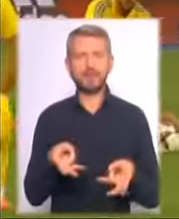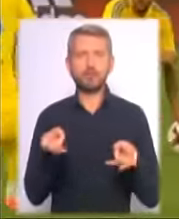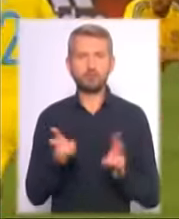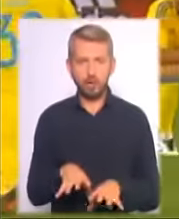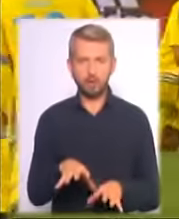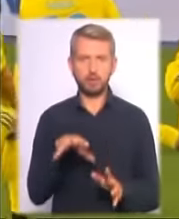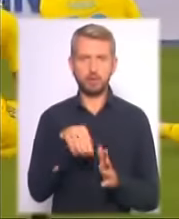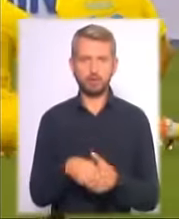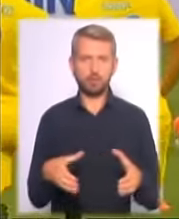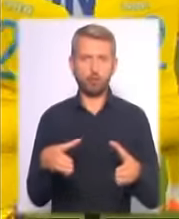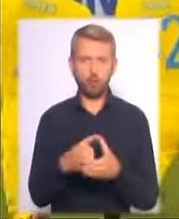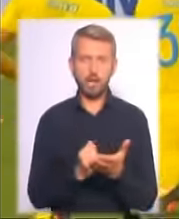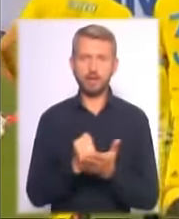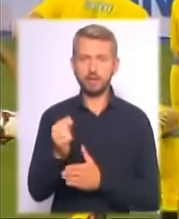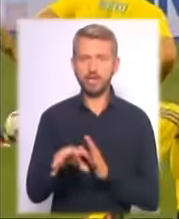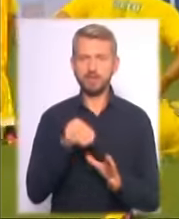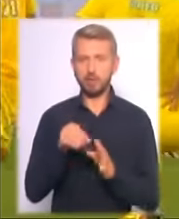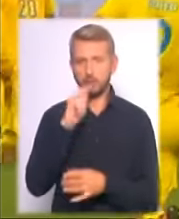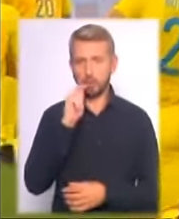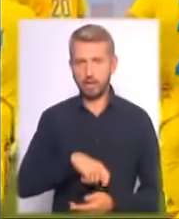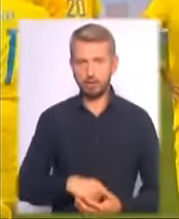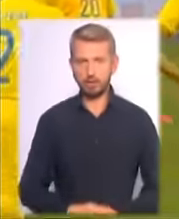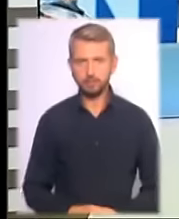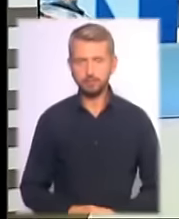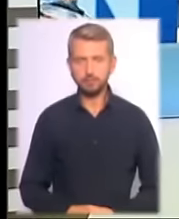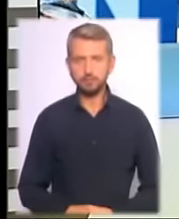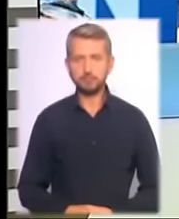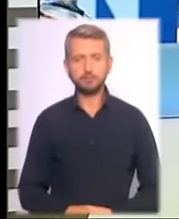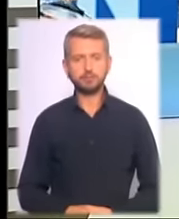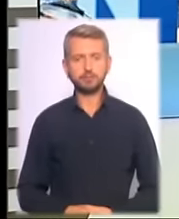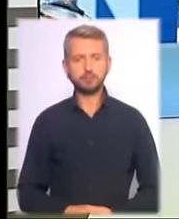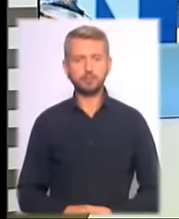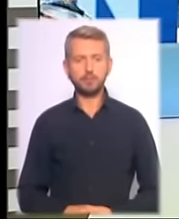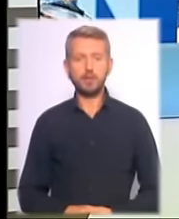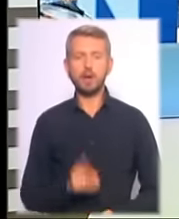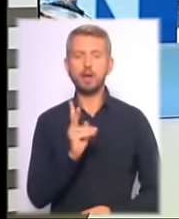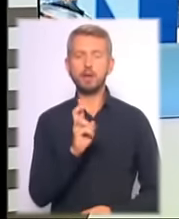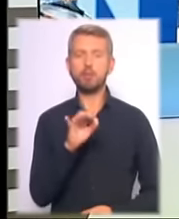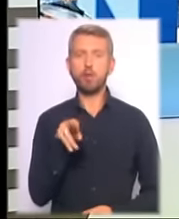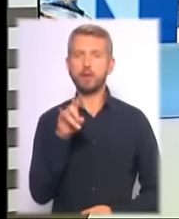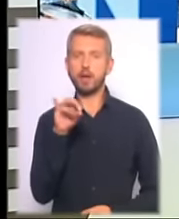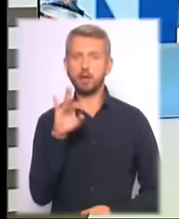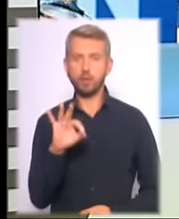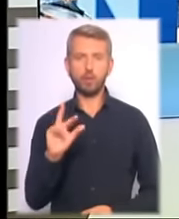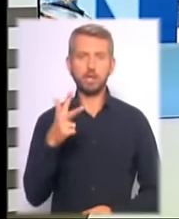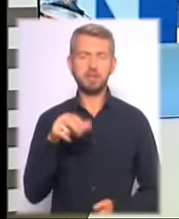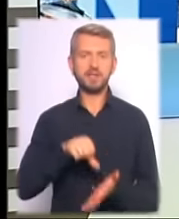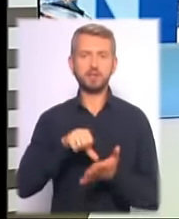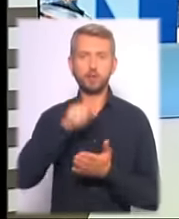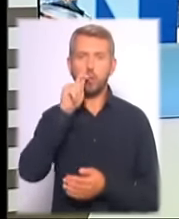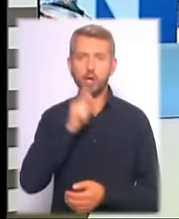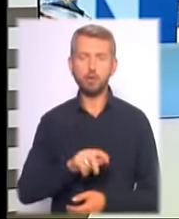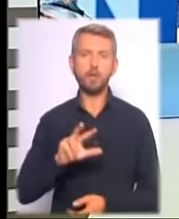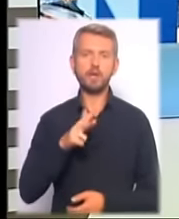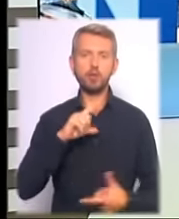у колі кандидатів до збірної України. Катерина Бондаренко стала третьою представницею України у